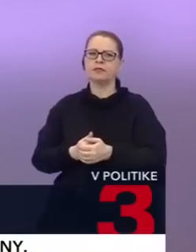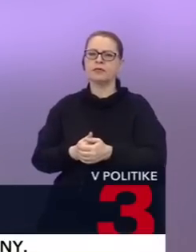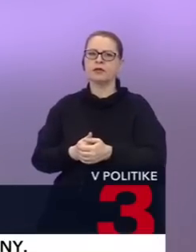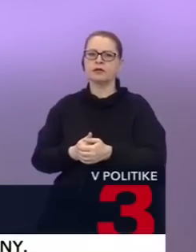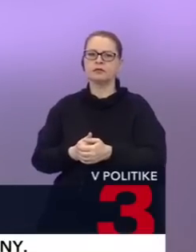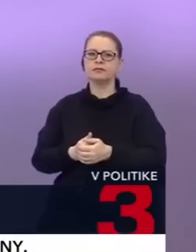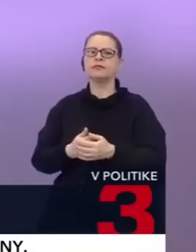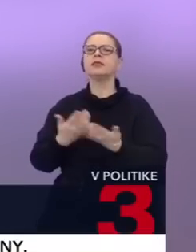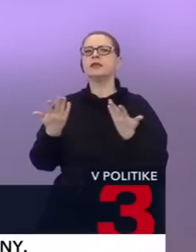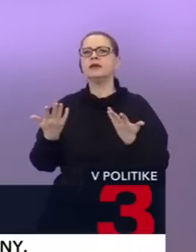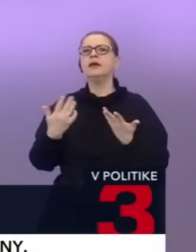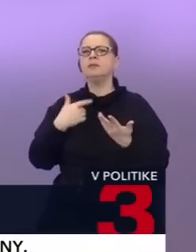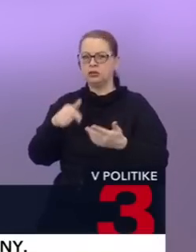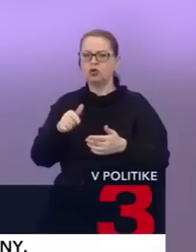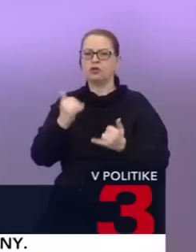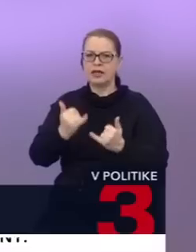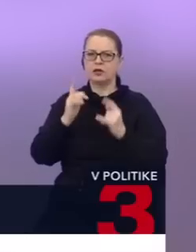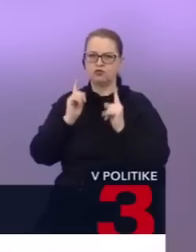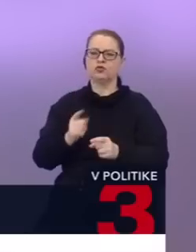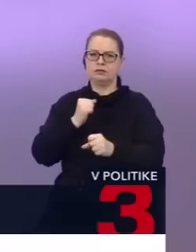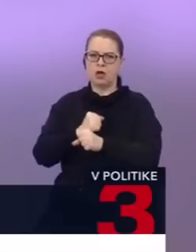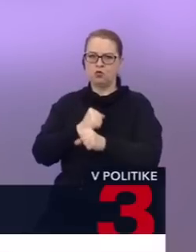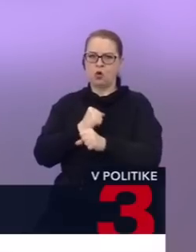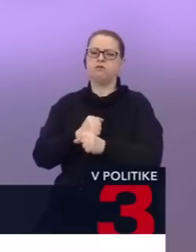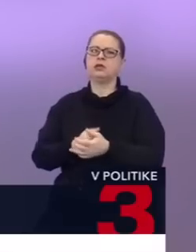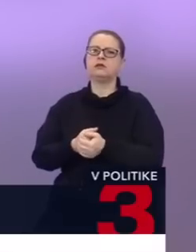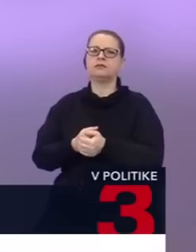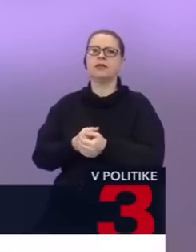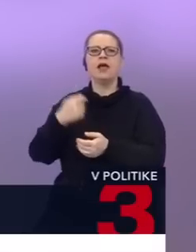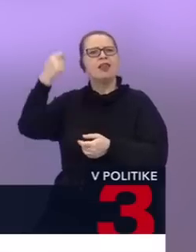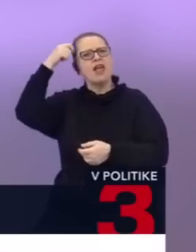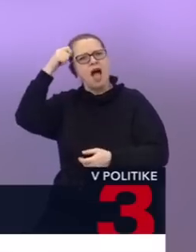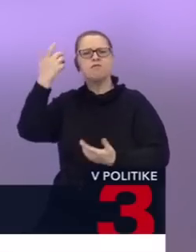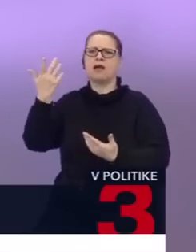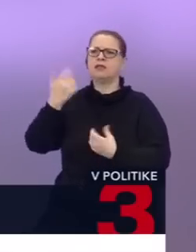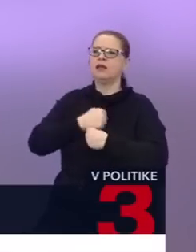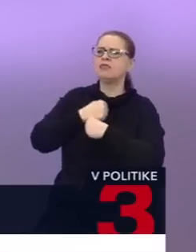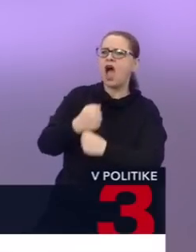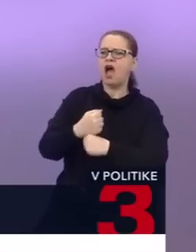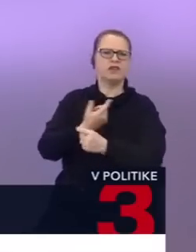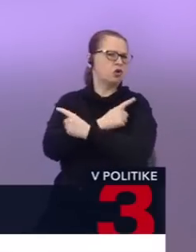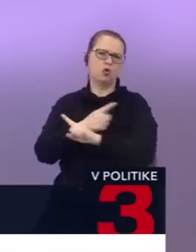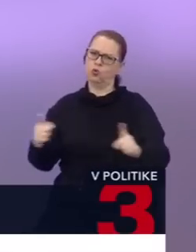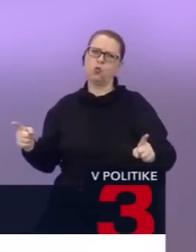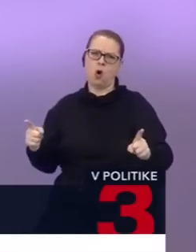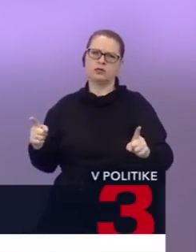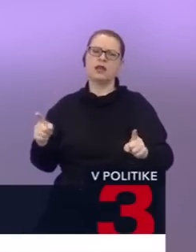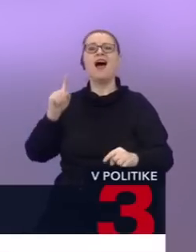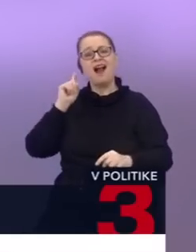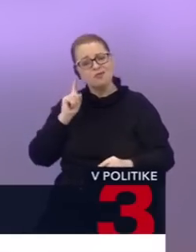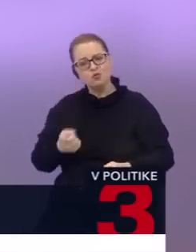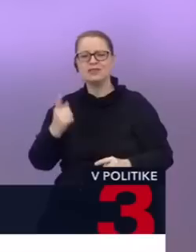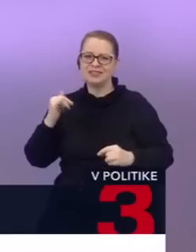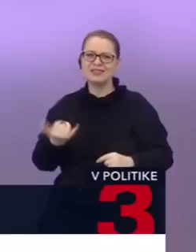je teraz nájsť ten prienik. A samozrejme, nápady alebo návrhy tu sú rôzne, ale opäť musíte nájsť prienik tých 90